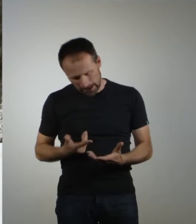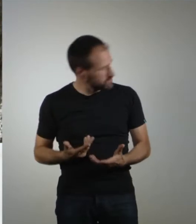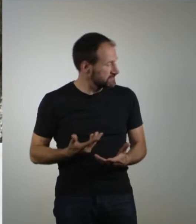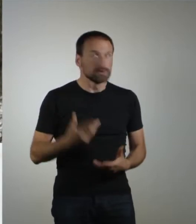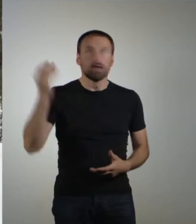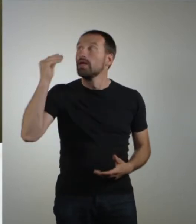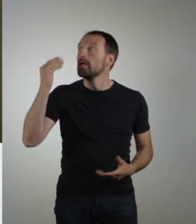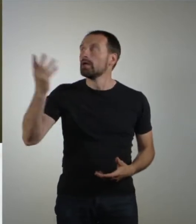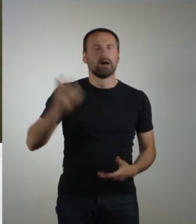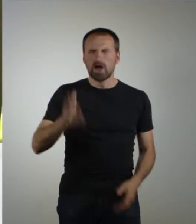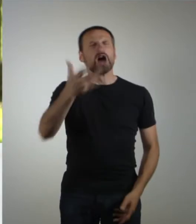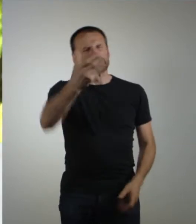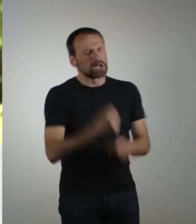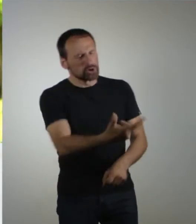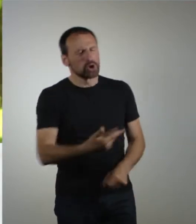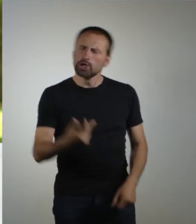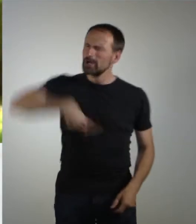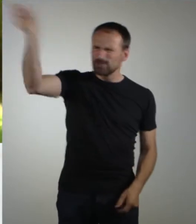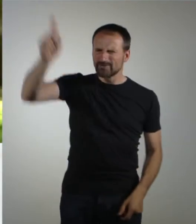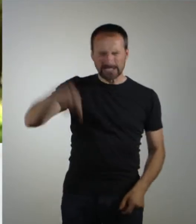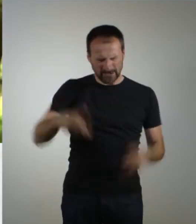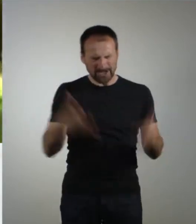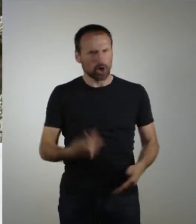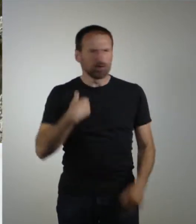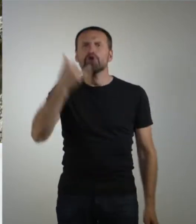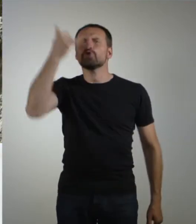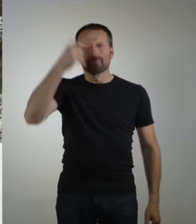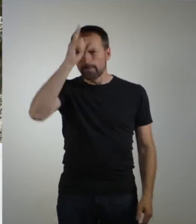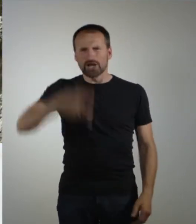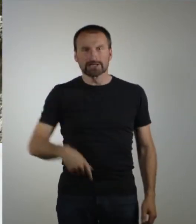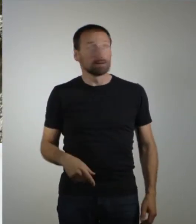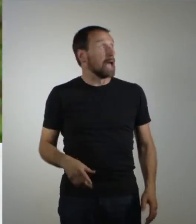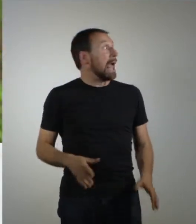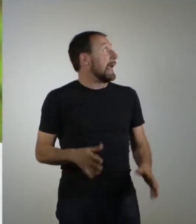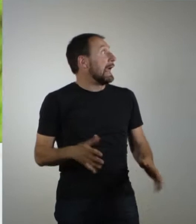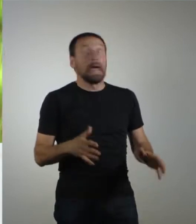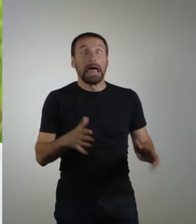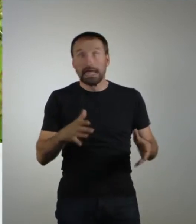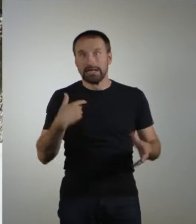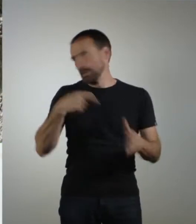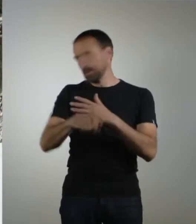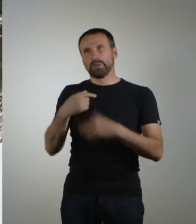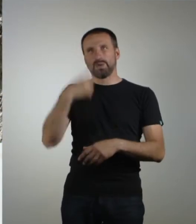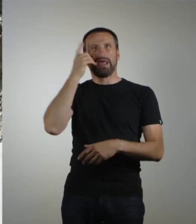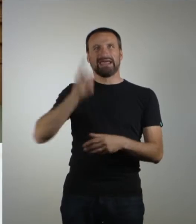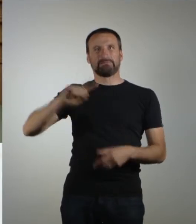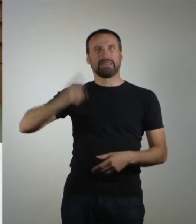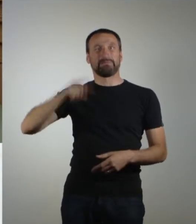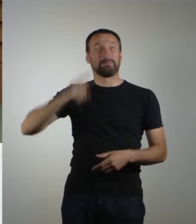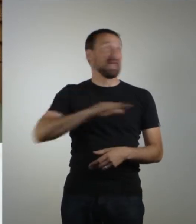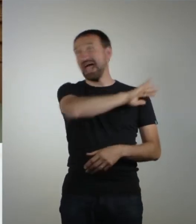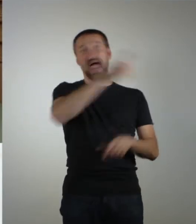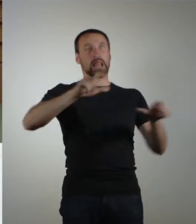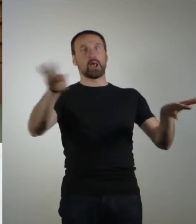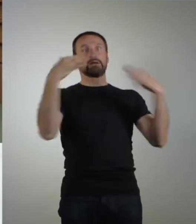denn jetzt hier? Hey hallo, was machen Sie da? Verschwinden Sie hier vom Friedhof! Ruf die Polizei! Durch mein Handy klingeln haben natürlich